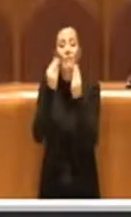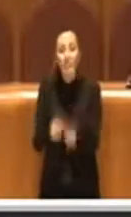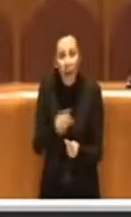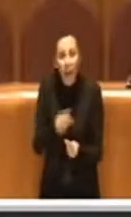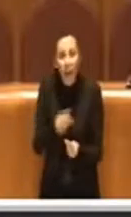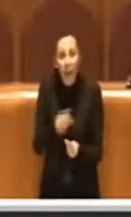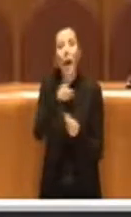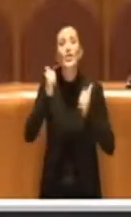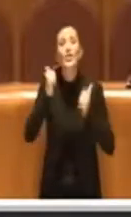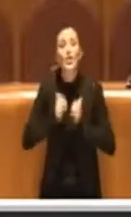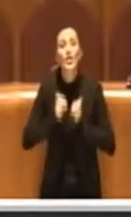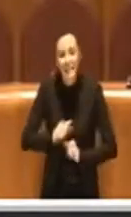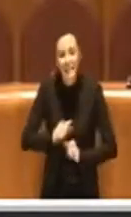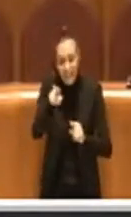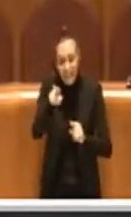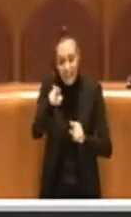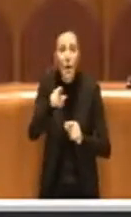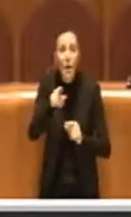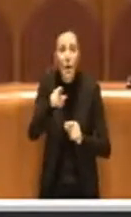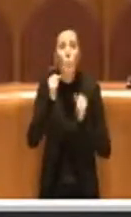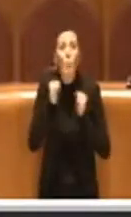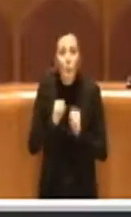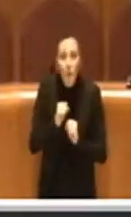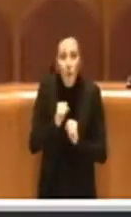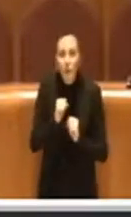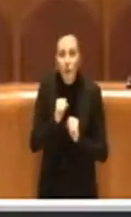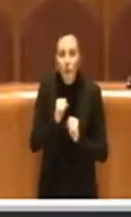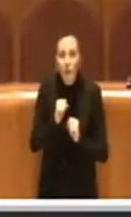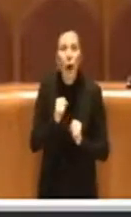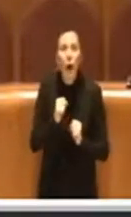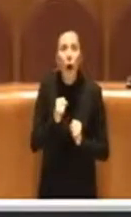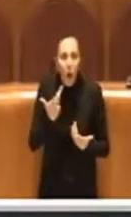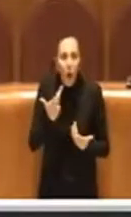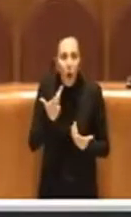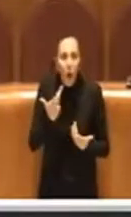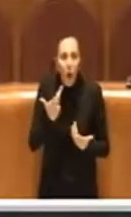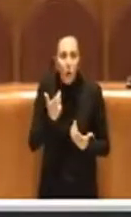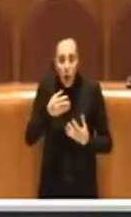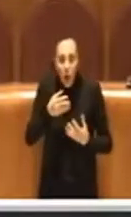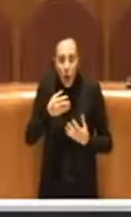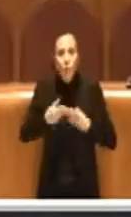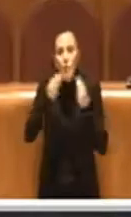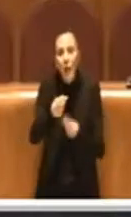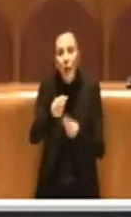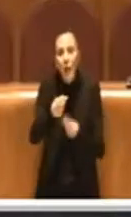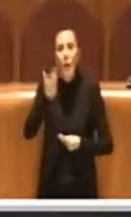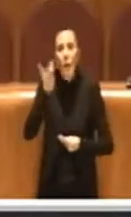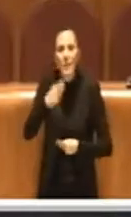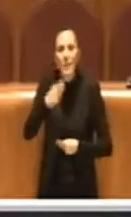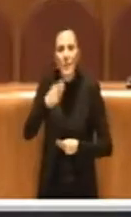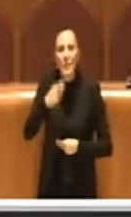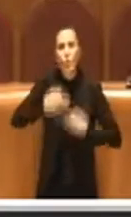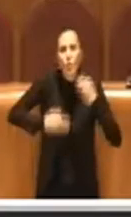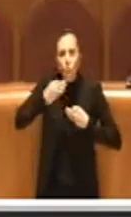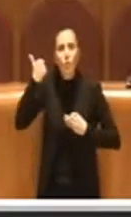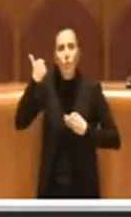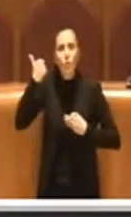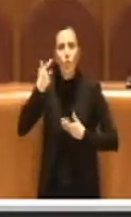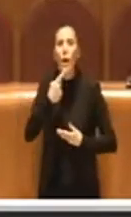giusto che un giudice ha loro attribuito. Per cui anche su questa ultima delibera